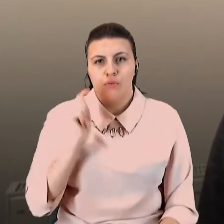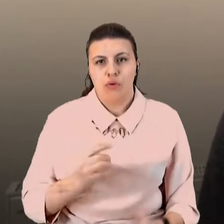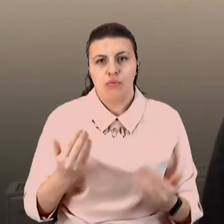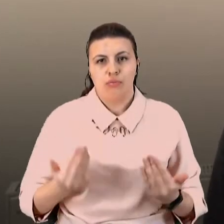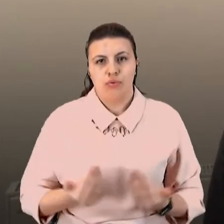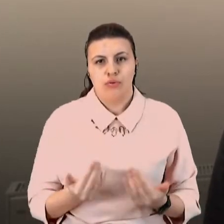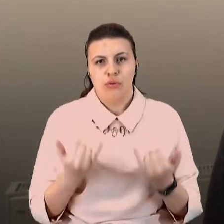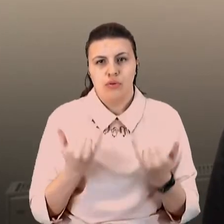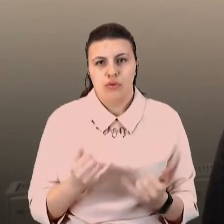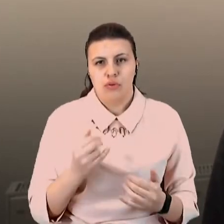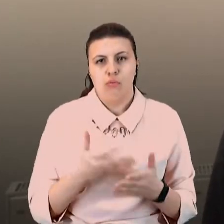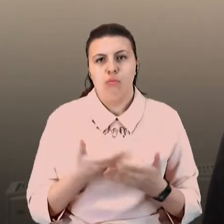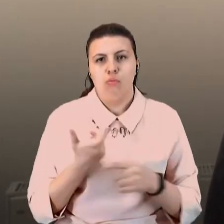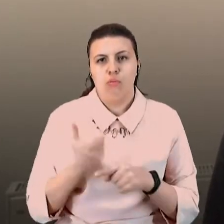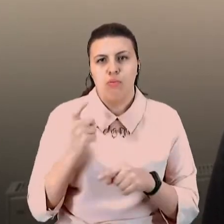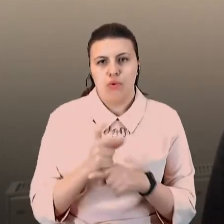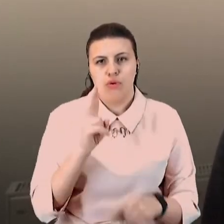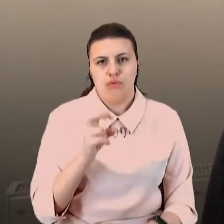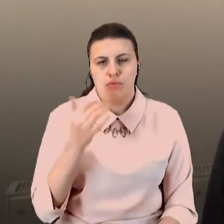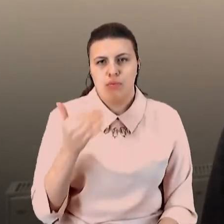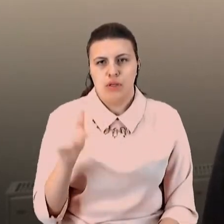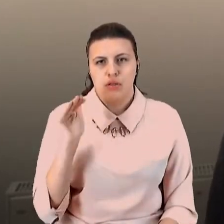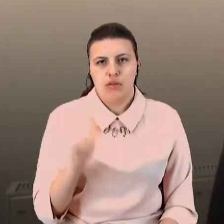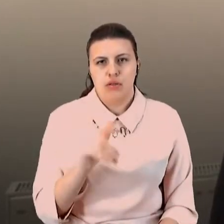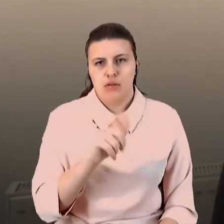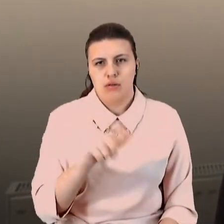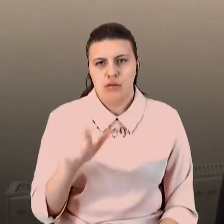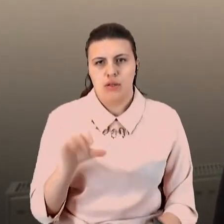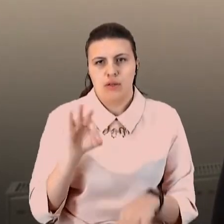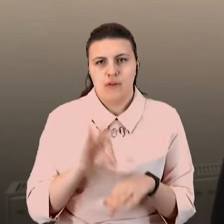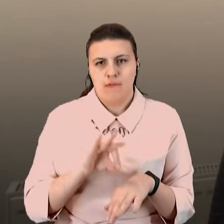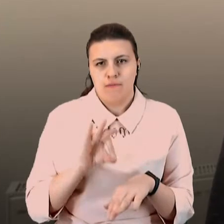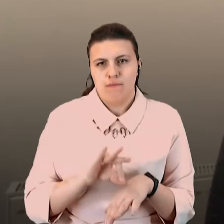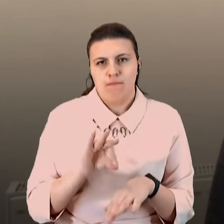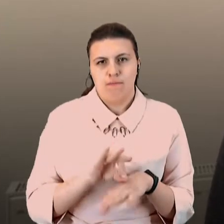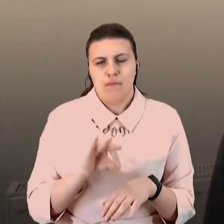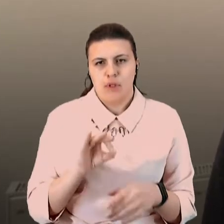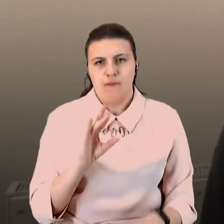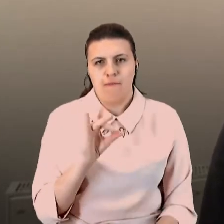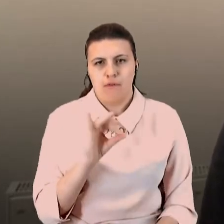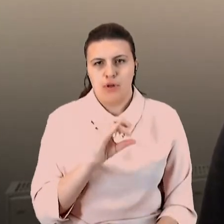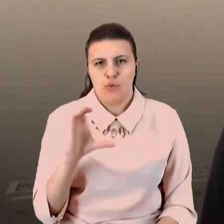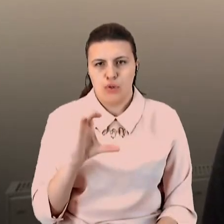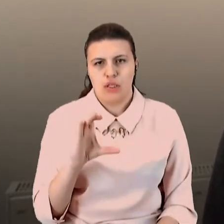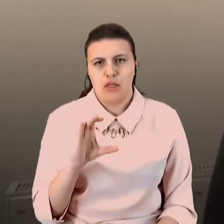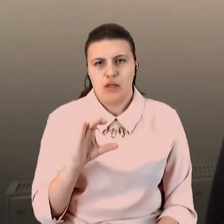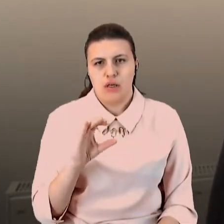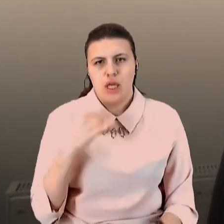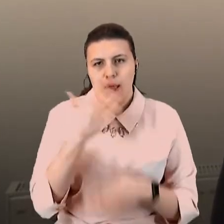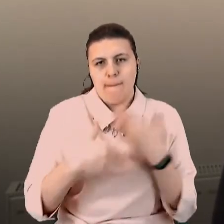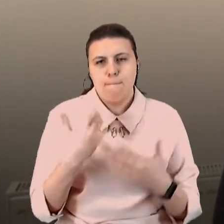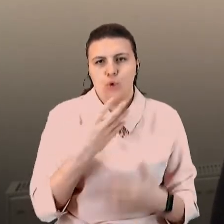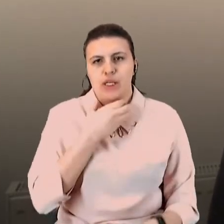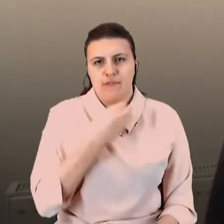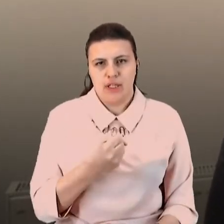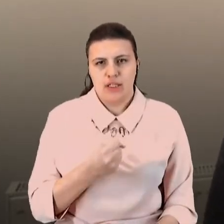250 тисяч людей с вірусом імунодефицита. т.е. кожен другий не знає о своєм діагнозі, їм треба